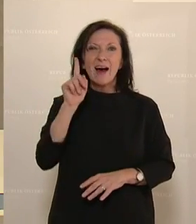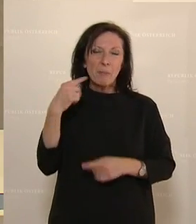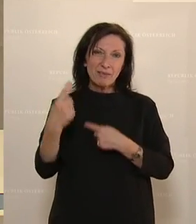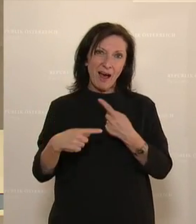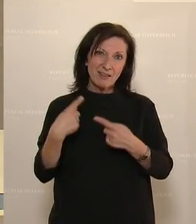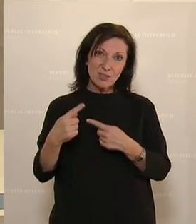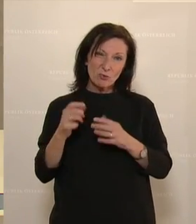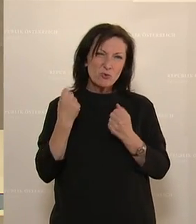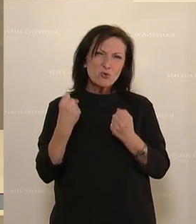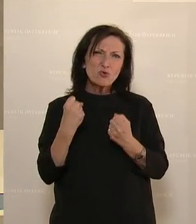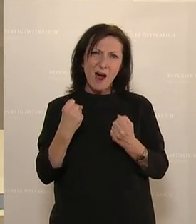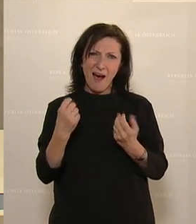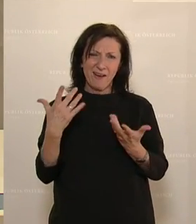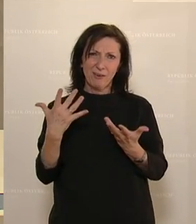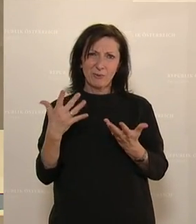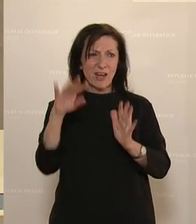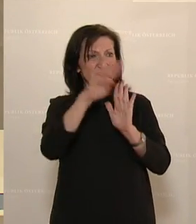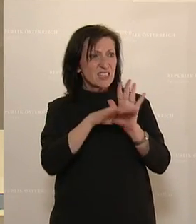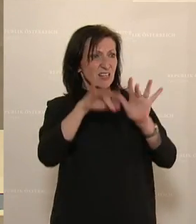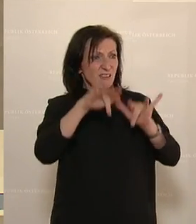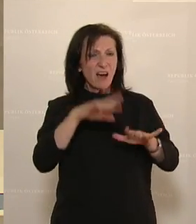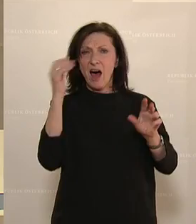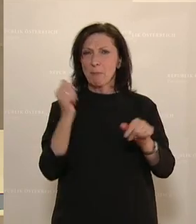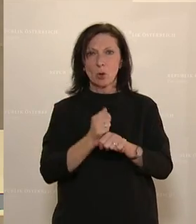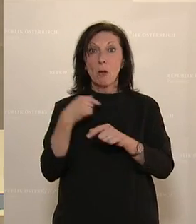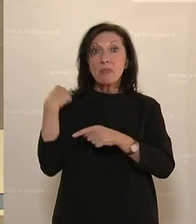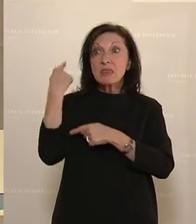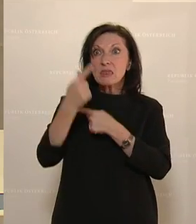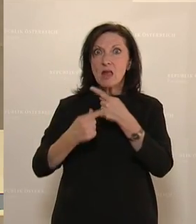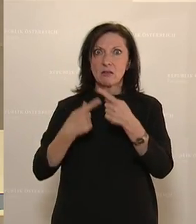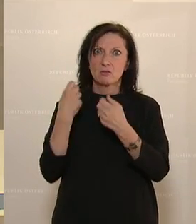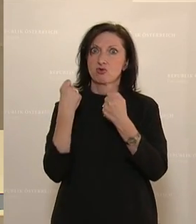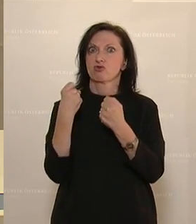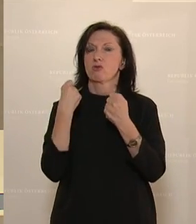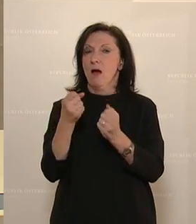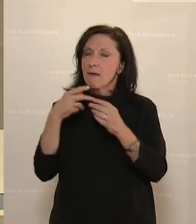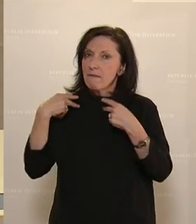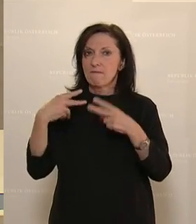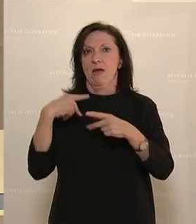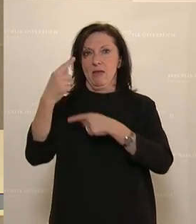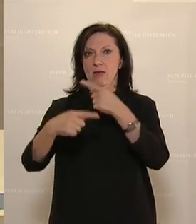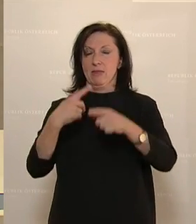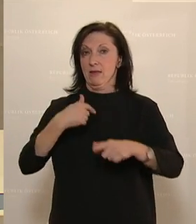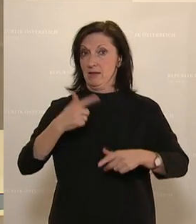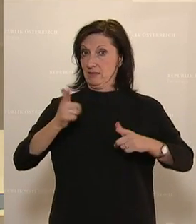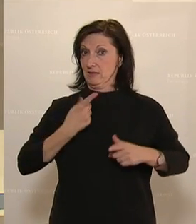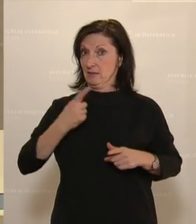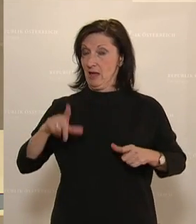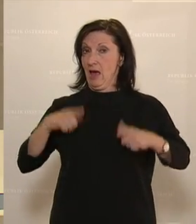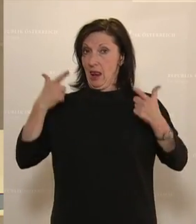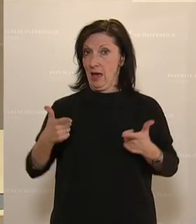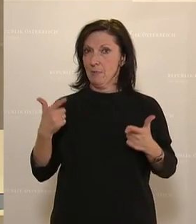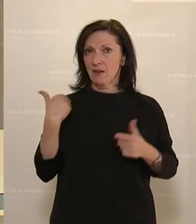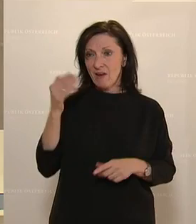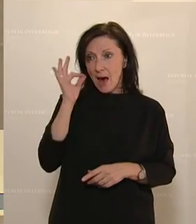lebt einfach leider sehr lange über Gesetze auch noch hinaus. Ich habe dasselbe erleben müssen als Volontärin. Ein kleines